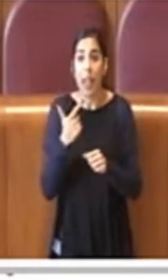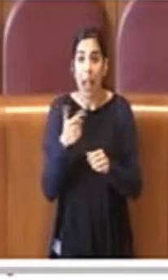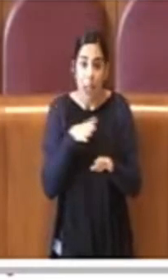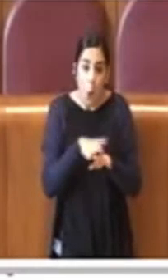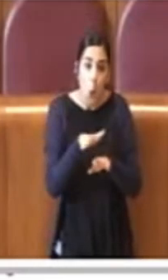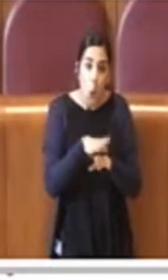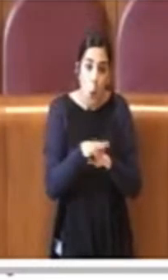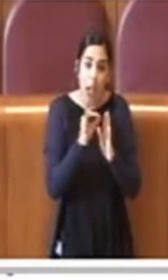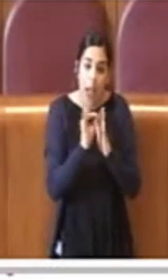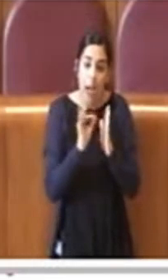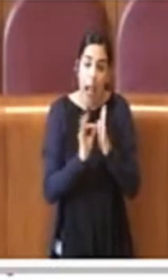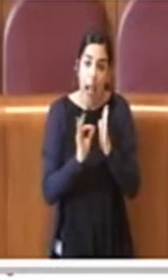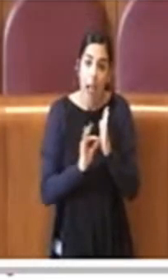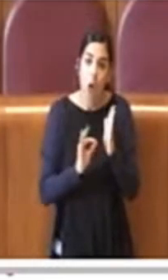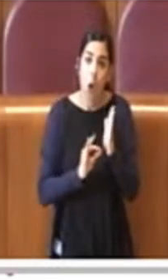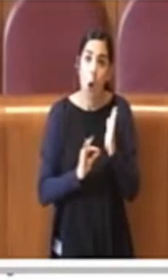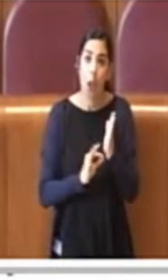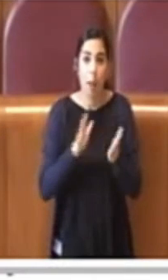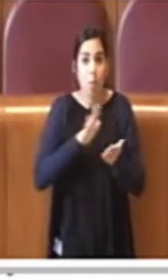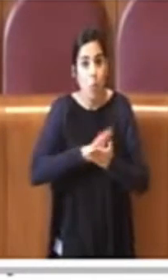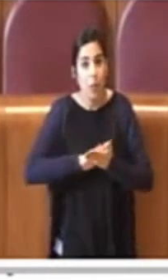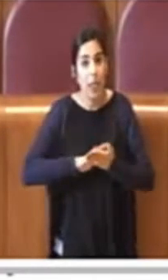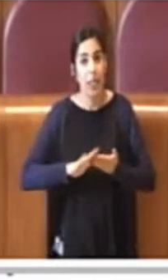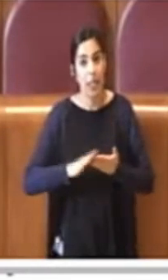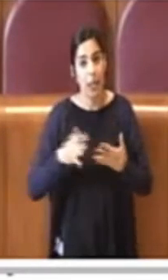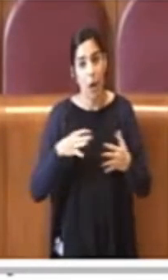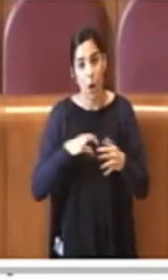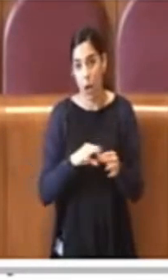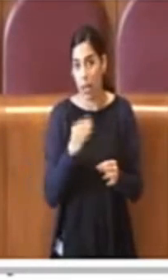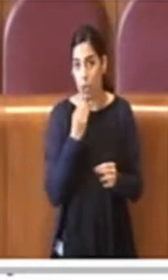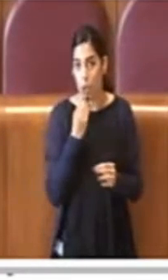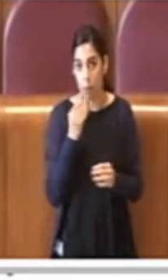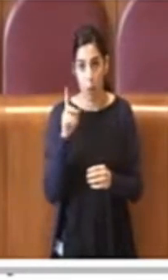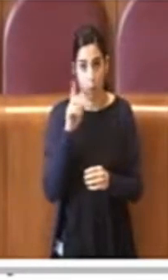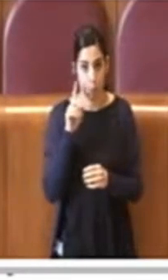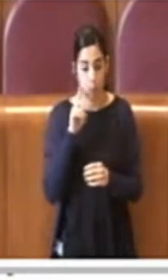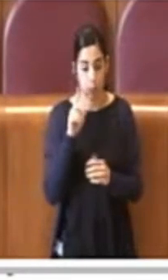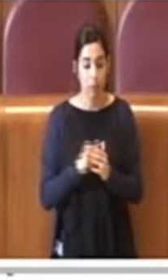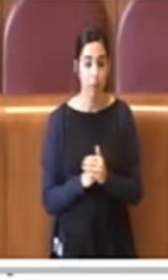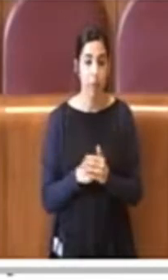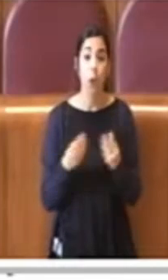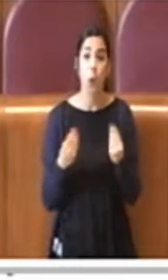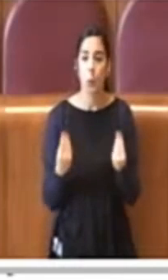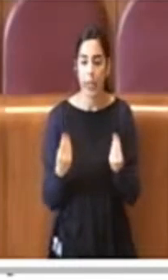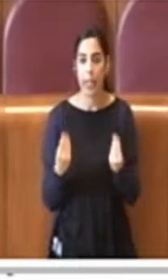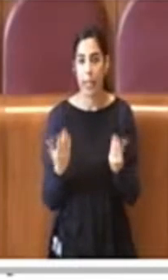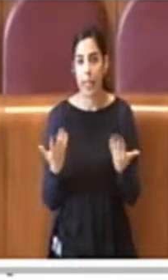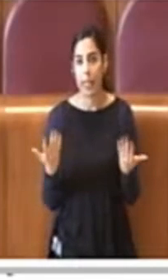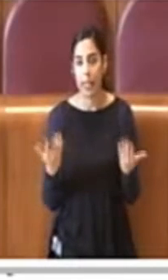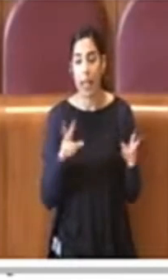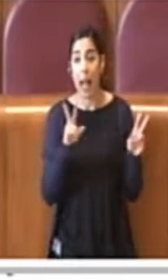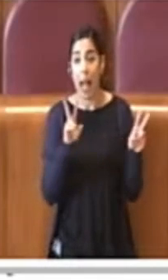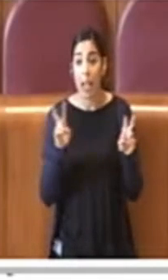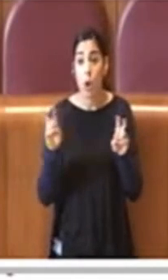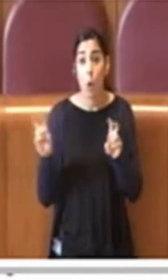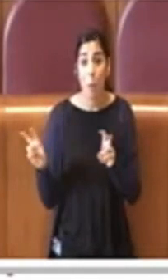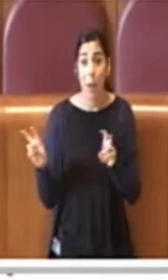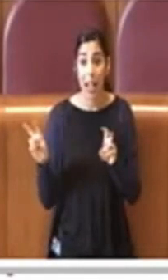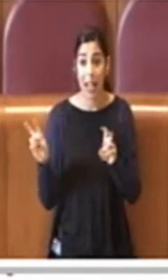legate anche questo al cibo quindi diciamo che i temi legati a